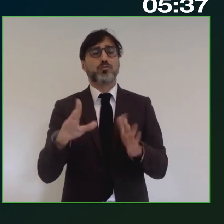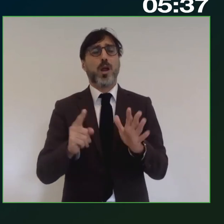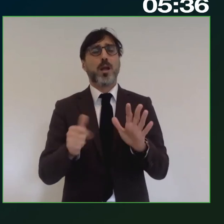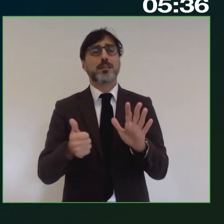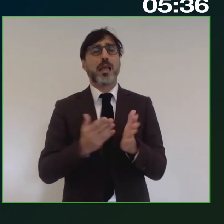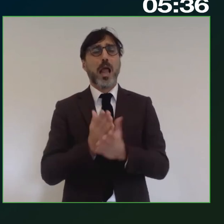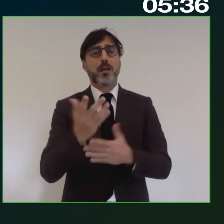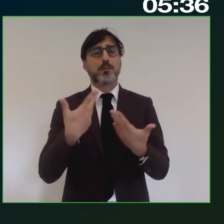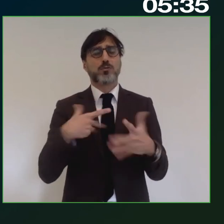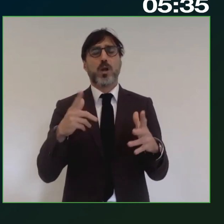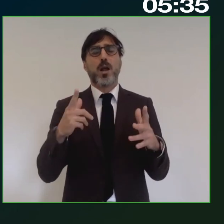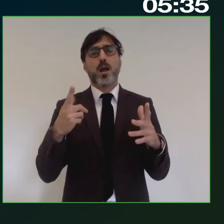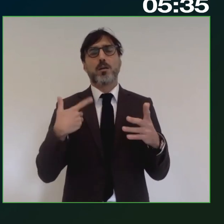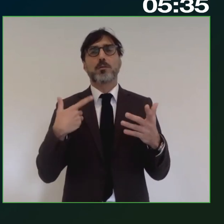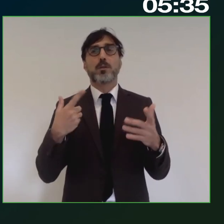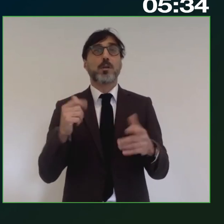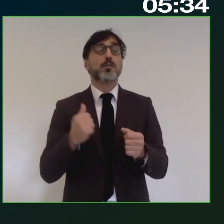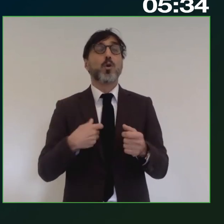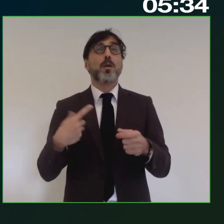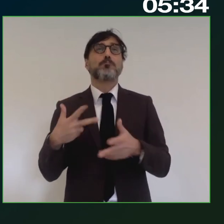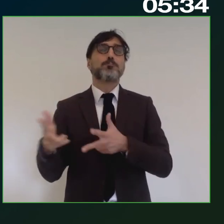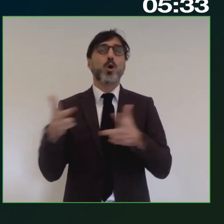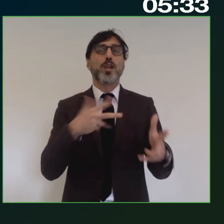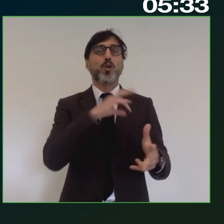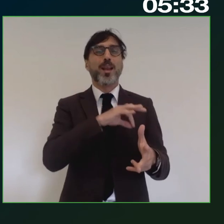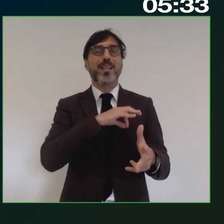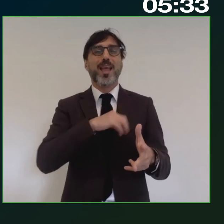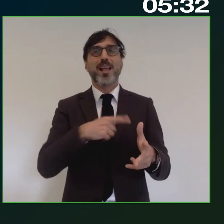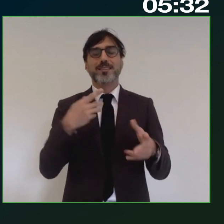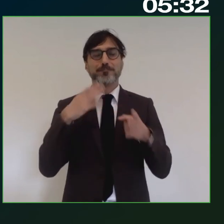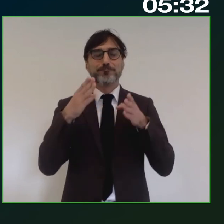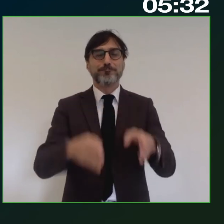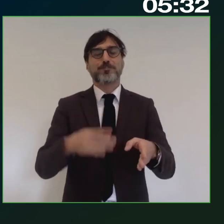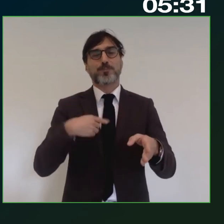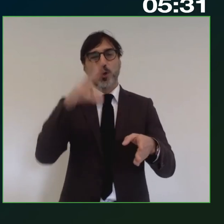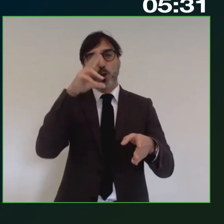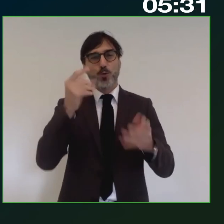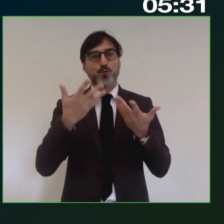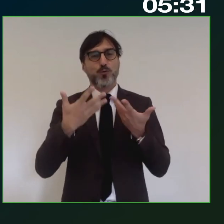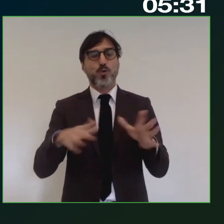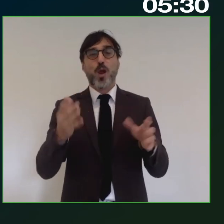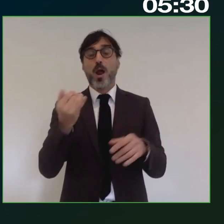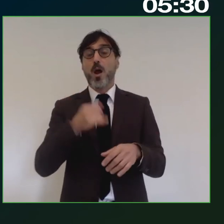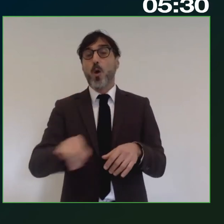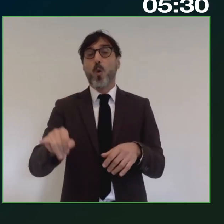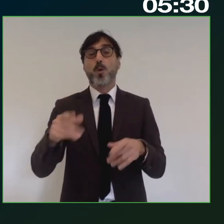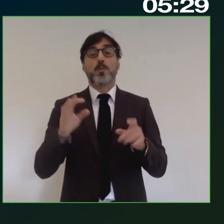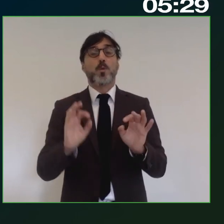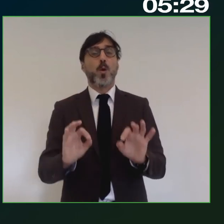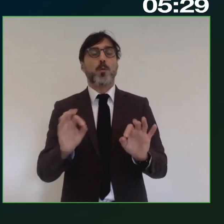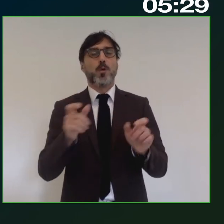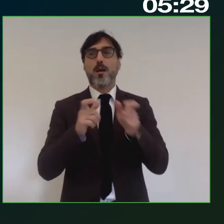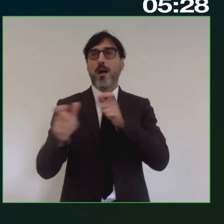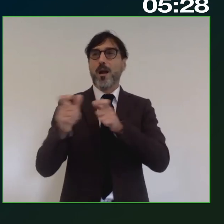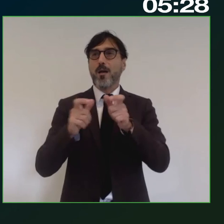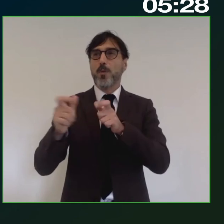sui tavoli degli stakeholder che di questo si occupano e sappiamo anche che non da ultimo anche sul rapporto